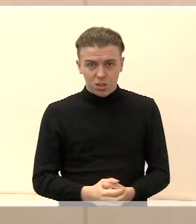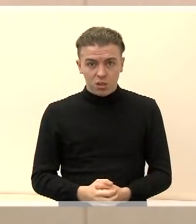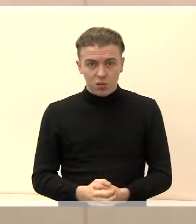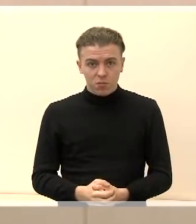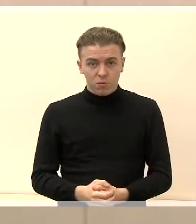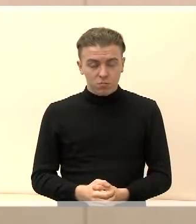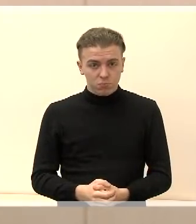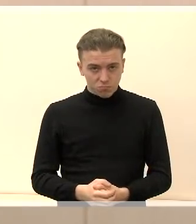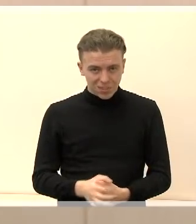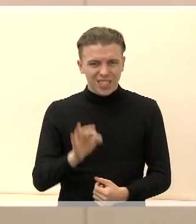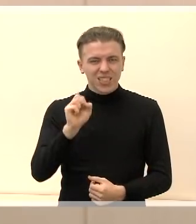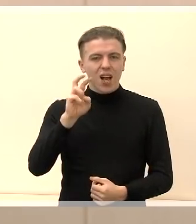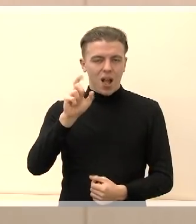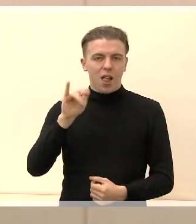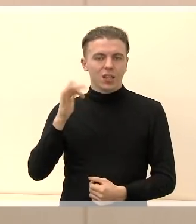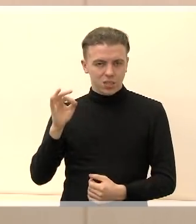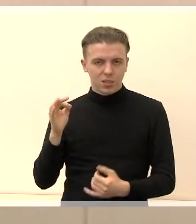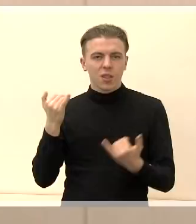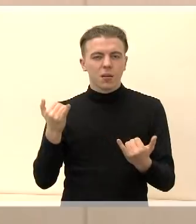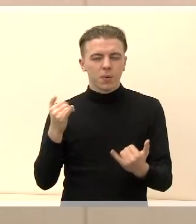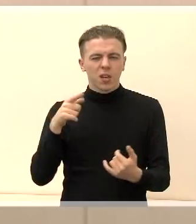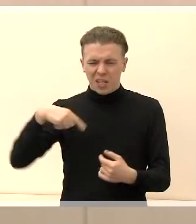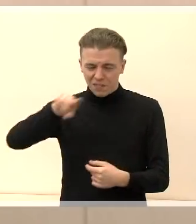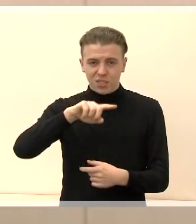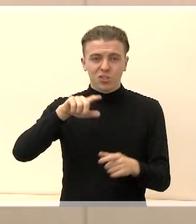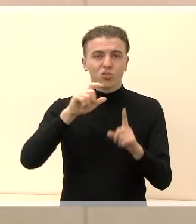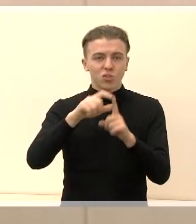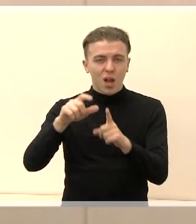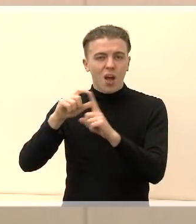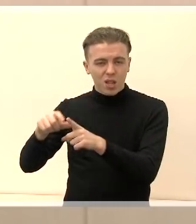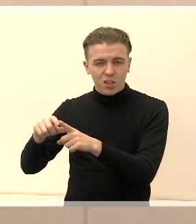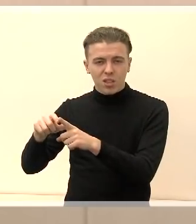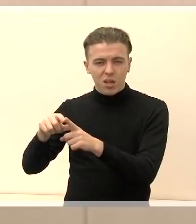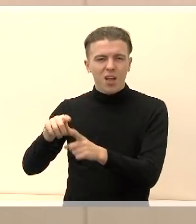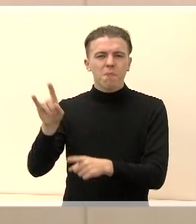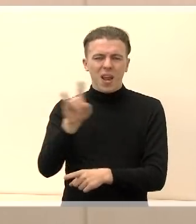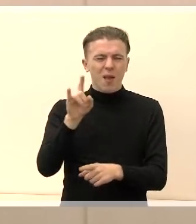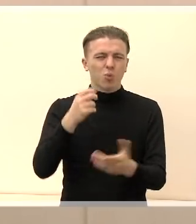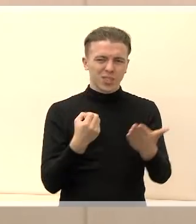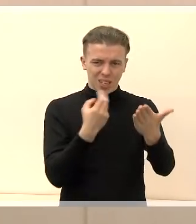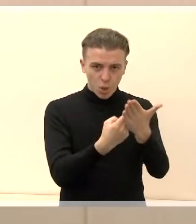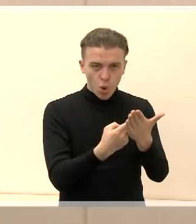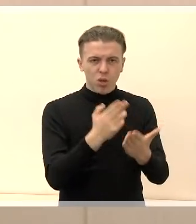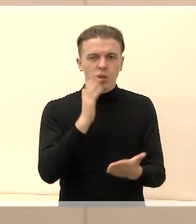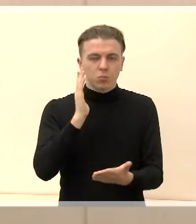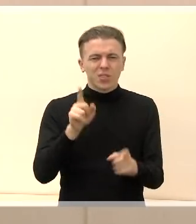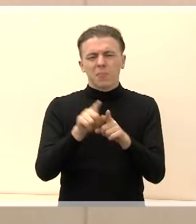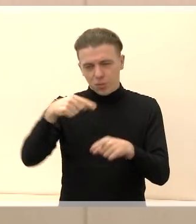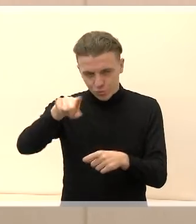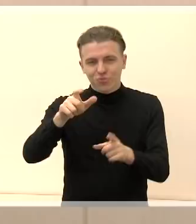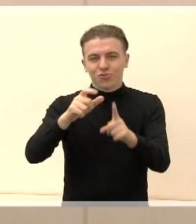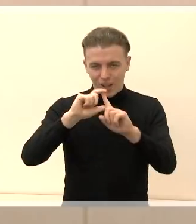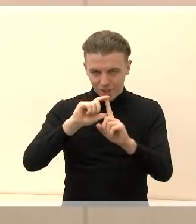Akelaitis, visi žada, kad Marijampolės ligonė bus, tame tarp ir jūs,